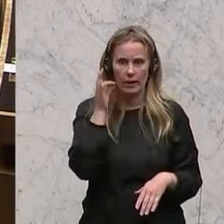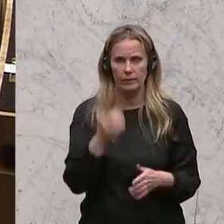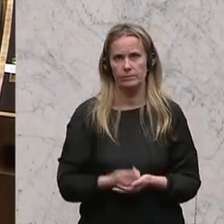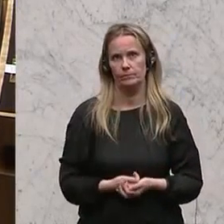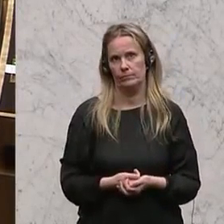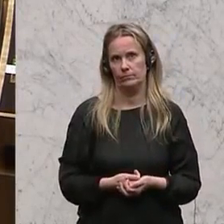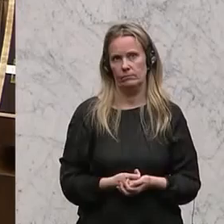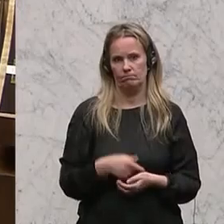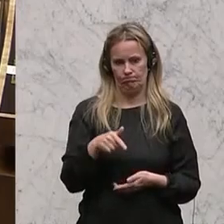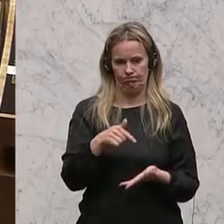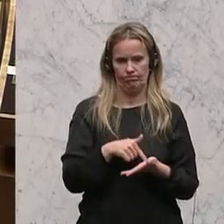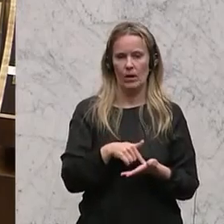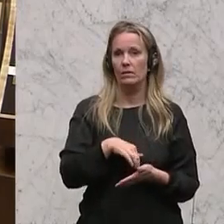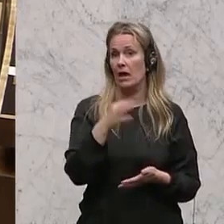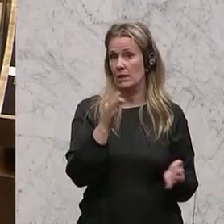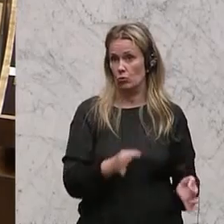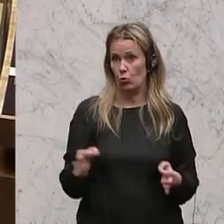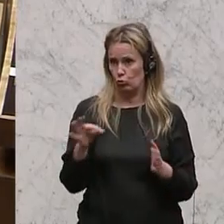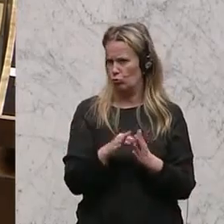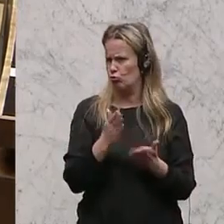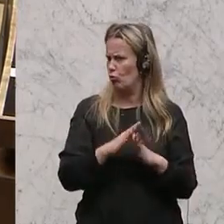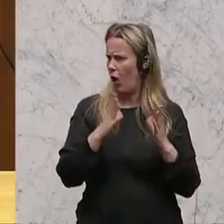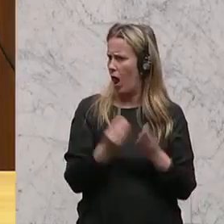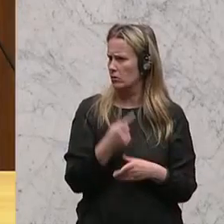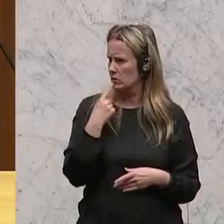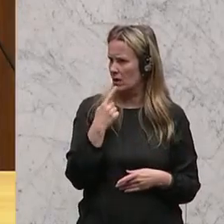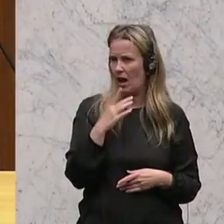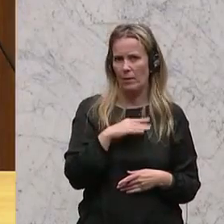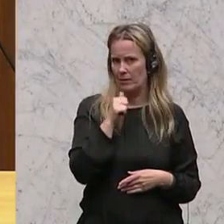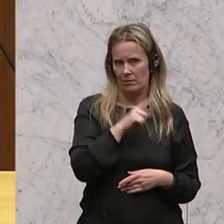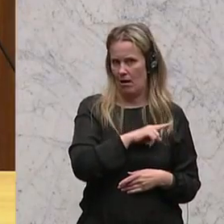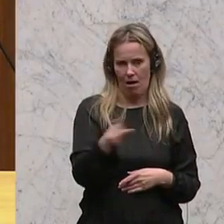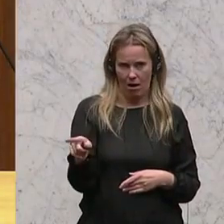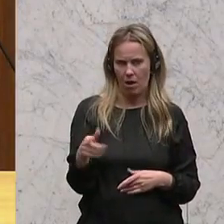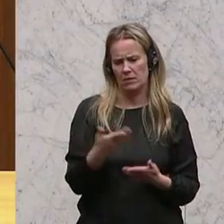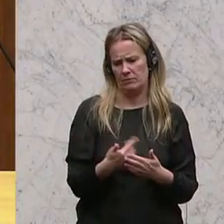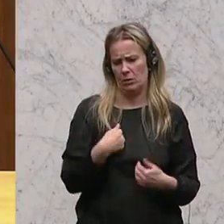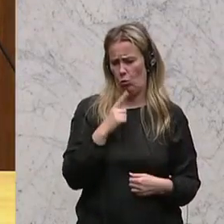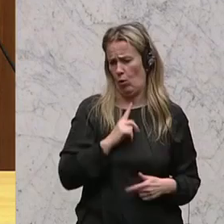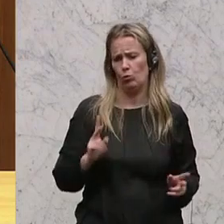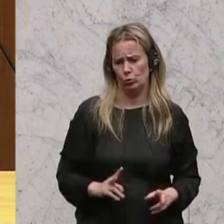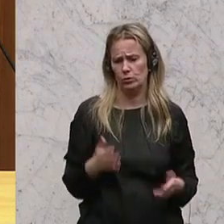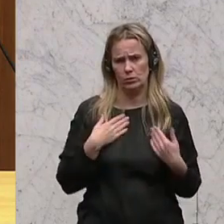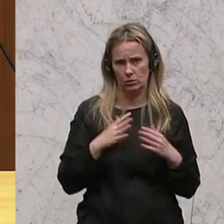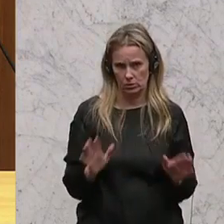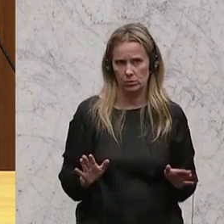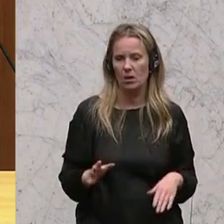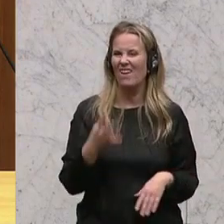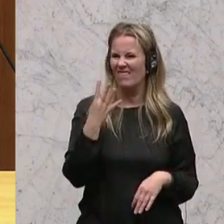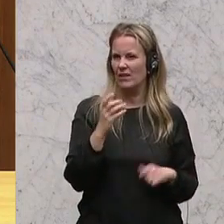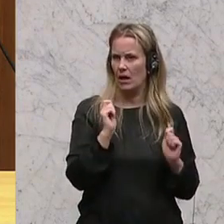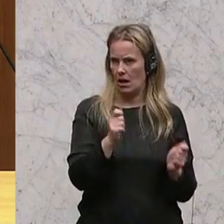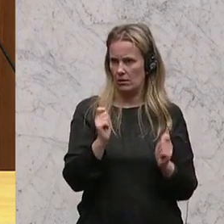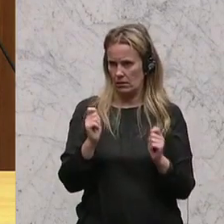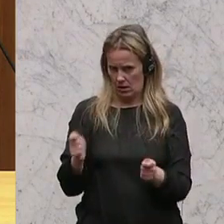bei diesem Tagesordnungspunkt wurde bereits alles gesagt, nur nicht von jedem. Ich werde mich daher eher kurz halten. Vier Anträge